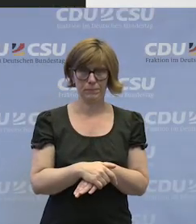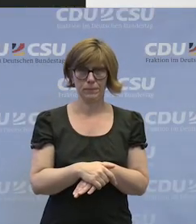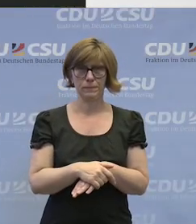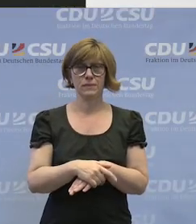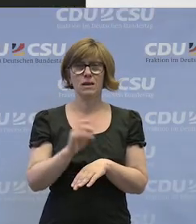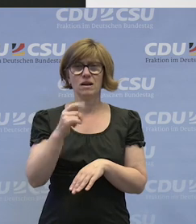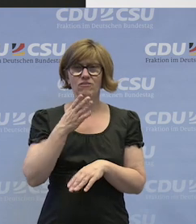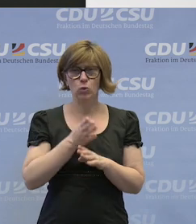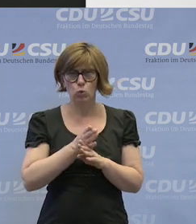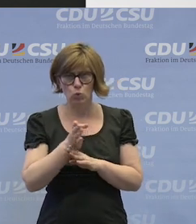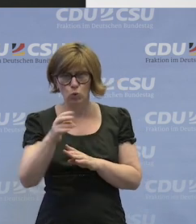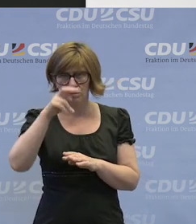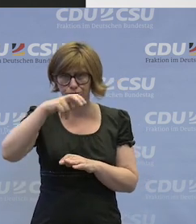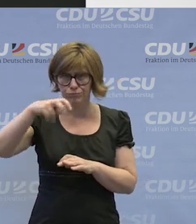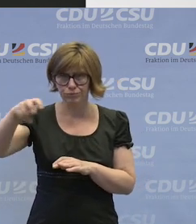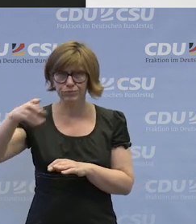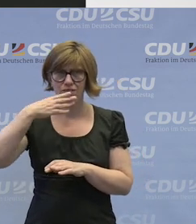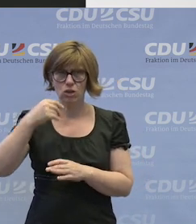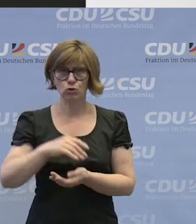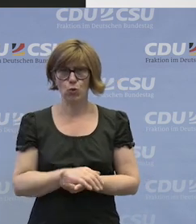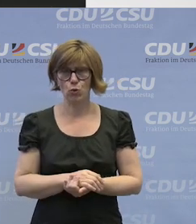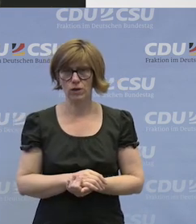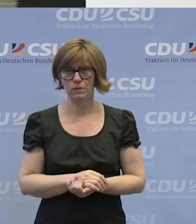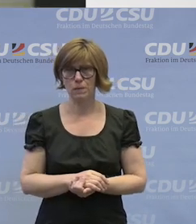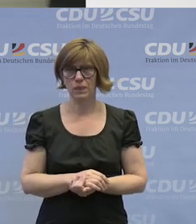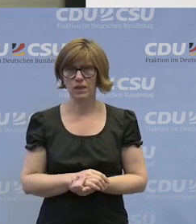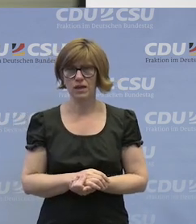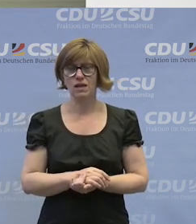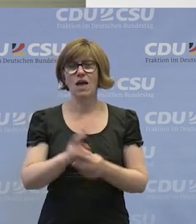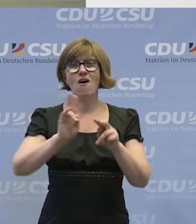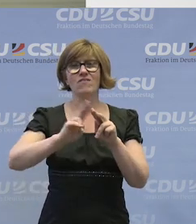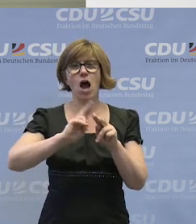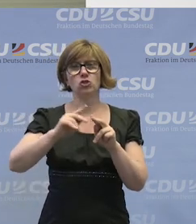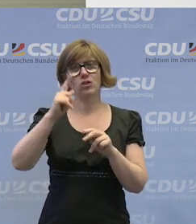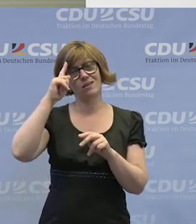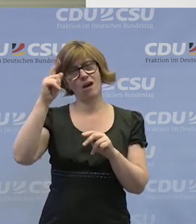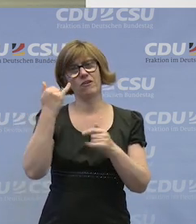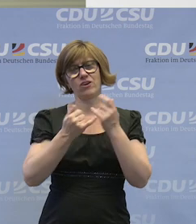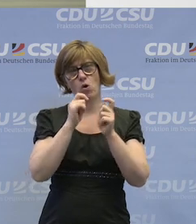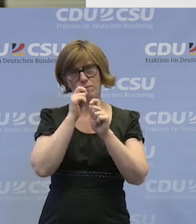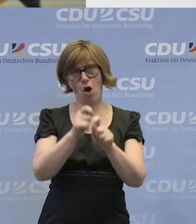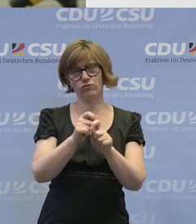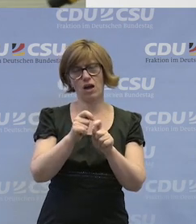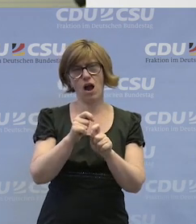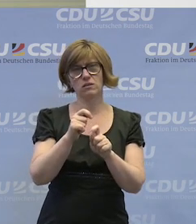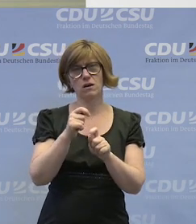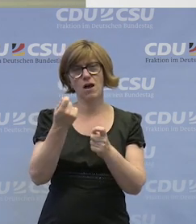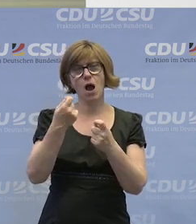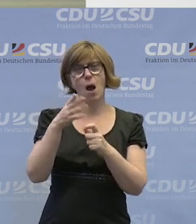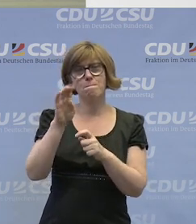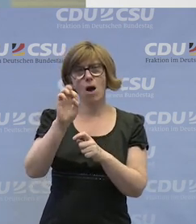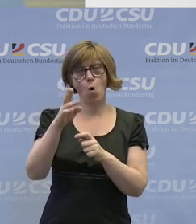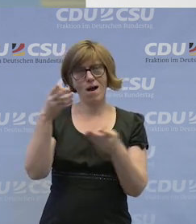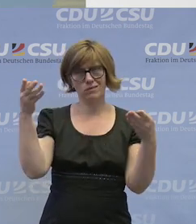Wenn Sie mich einmal durchlassen, wäre das ganz freundlich. Dankeschön. Werkstatträtin und Frauenbeauftragte kommt aus Baunertal.